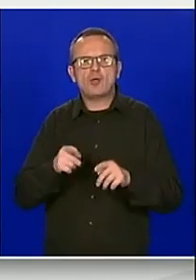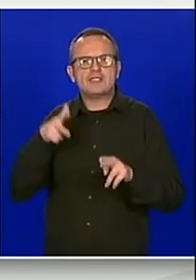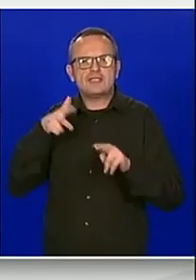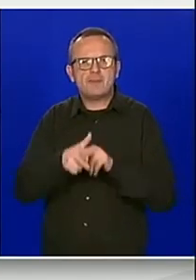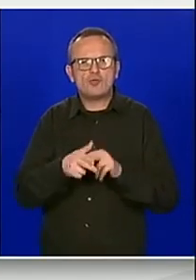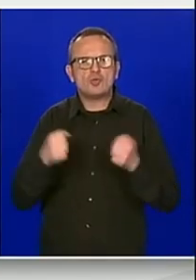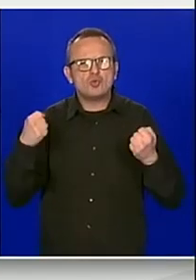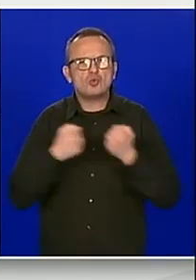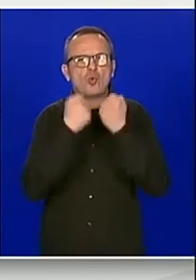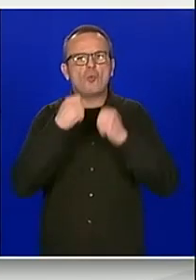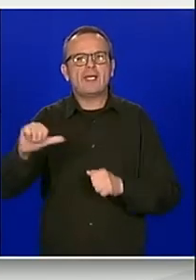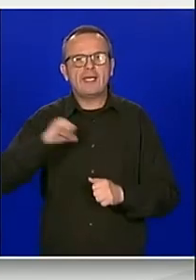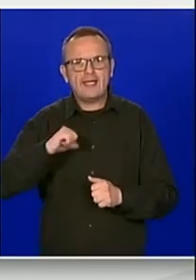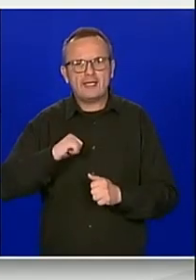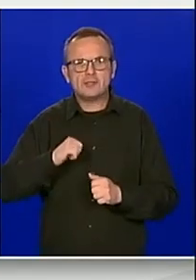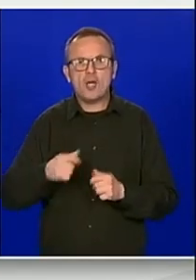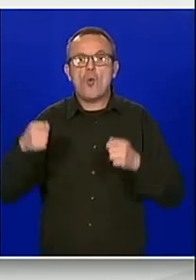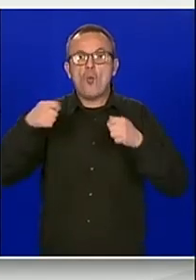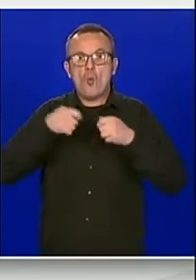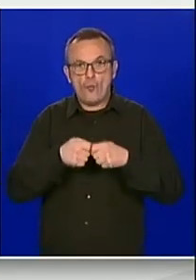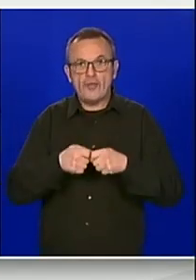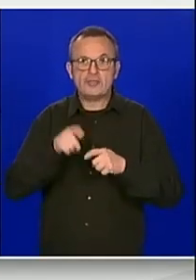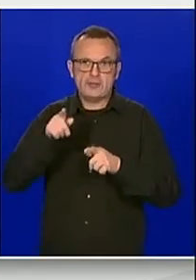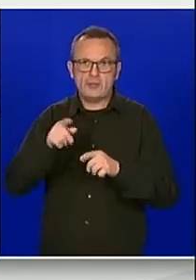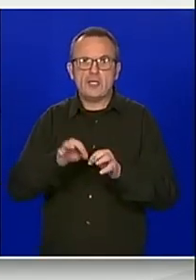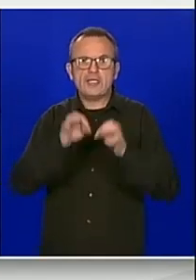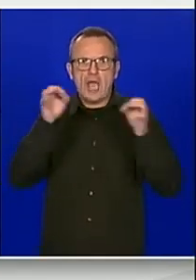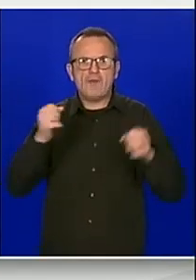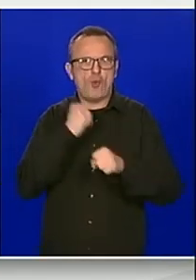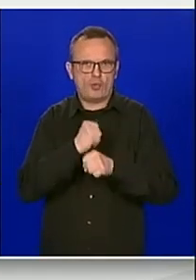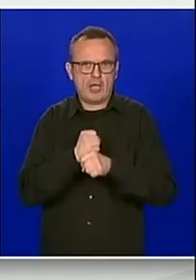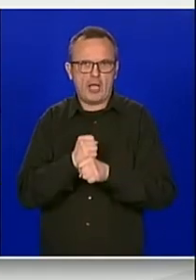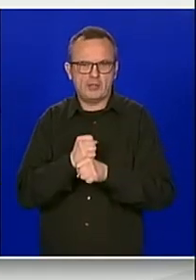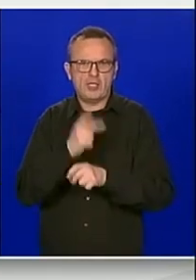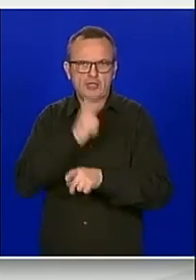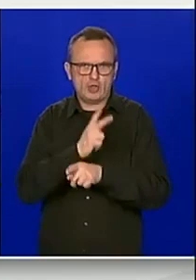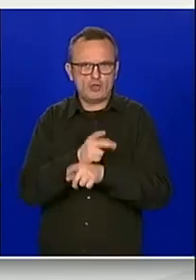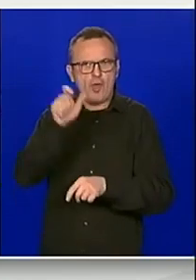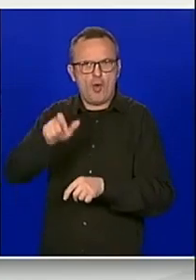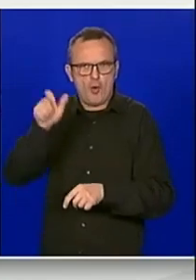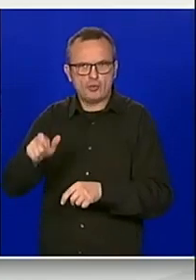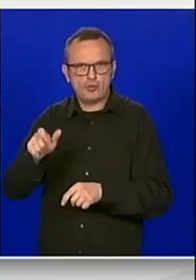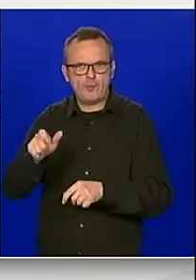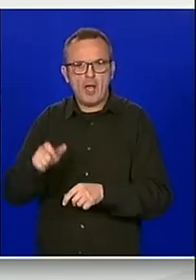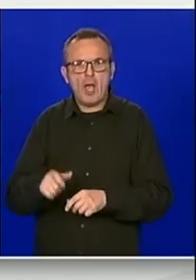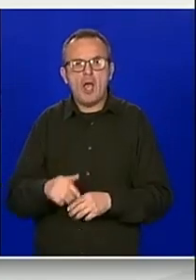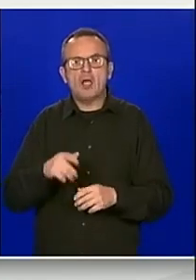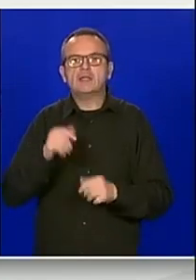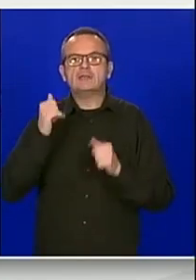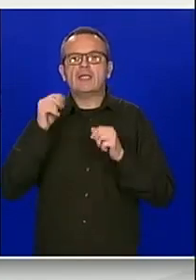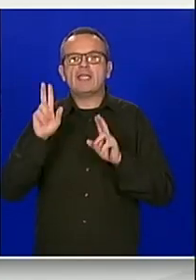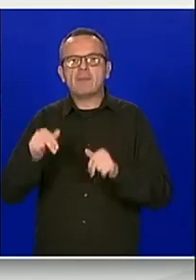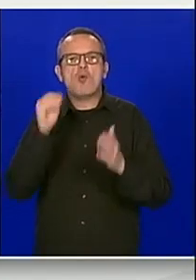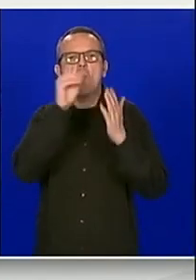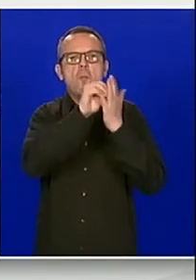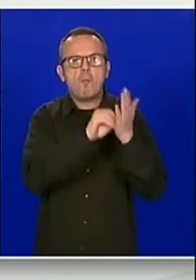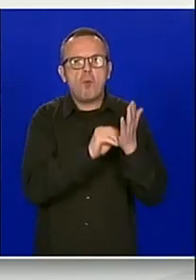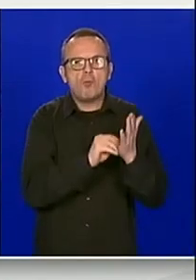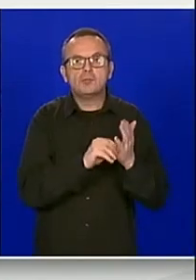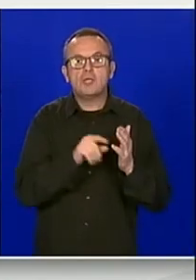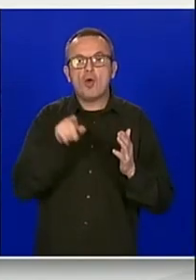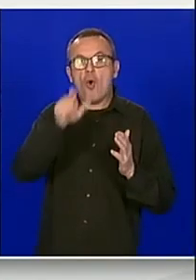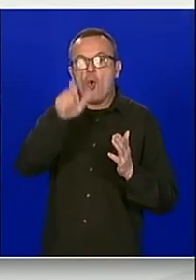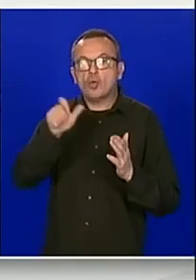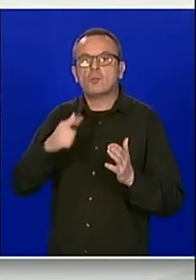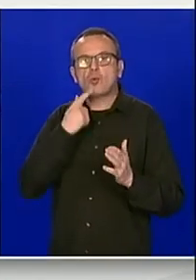interesa u obnašanju javnih dužnosti donio odluku o popisu pravnih osoba od posebnog državnog interesa.